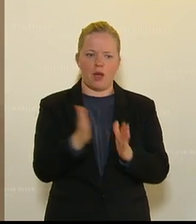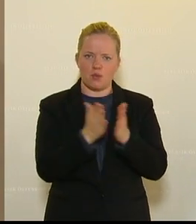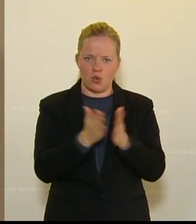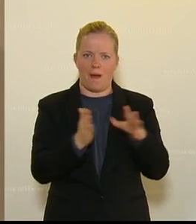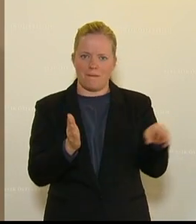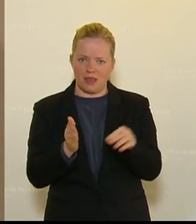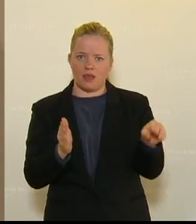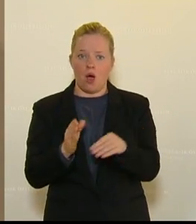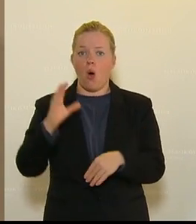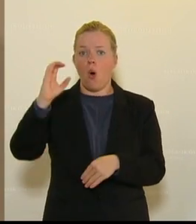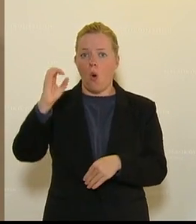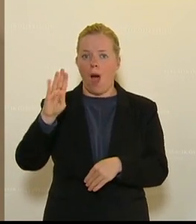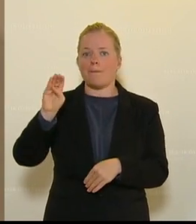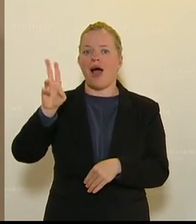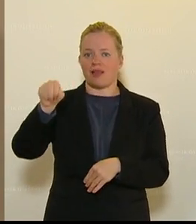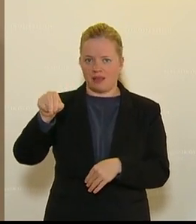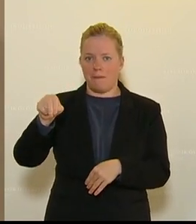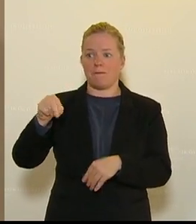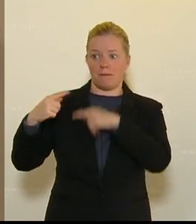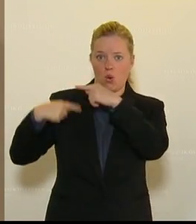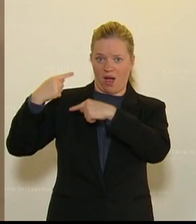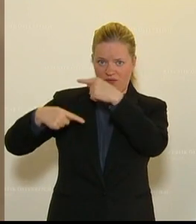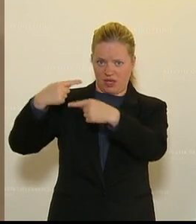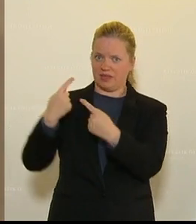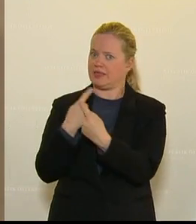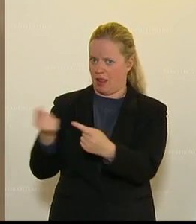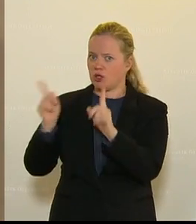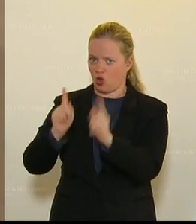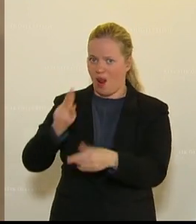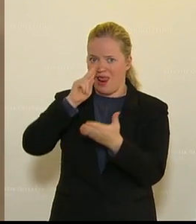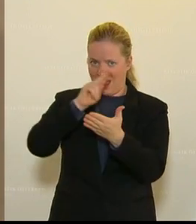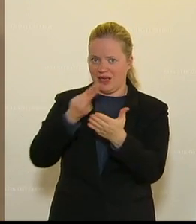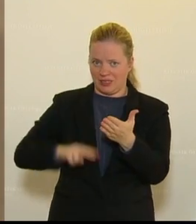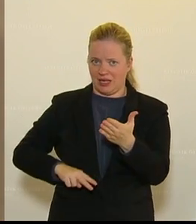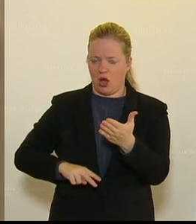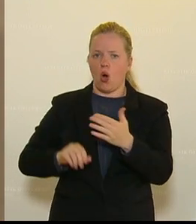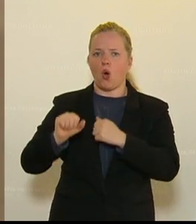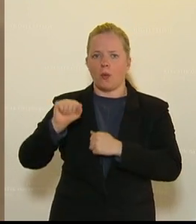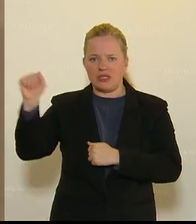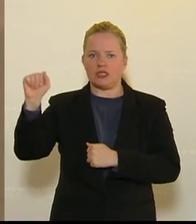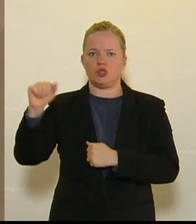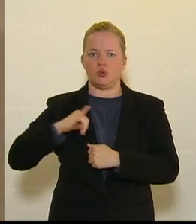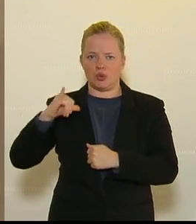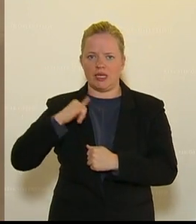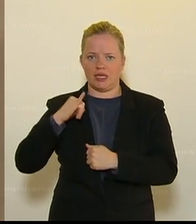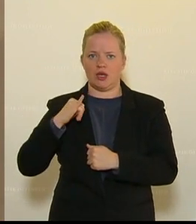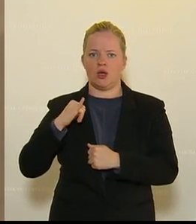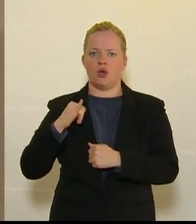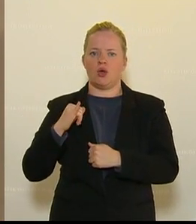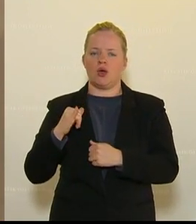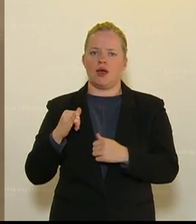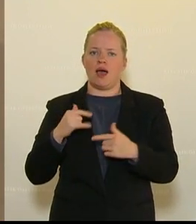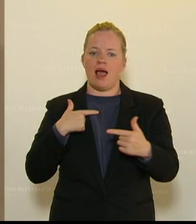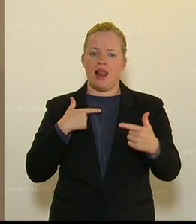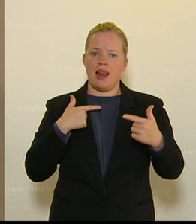Eine Orban-Biografie, die sollten Sie lesen, weil da sehen Sie, wie ein Kommunisten-Jugendlicher über einen Liberalen zu einem